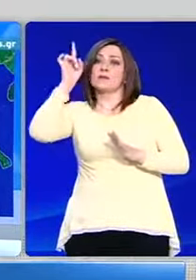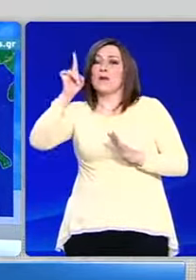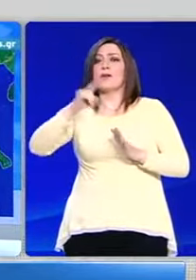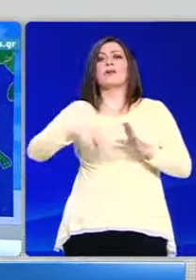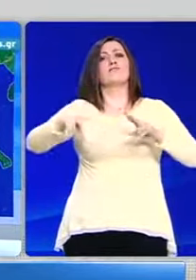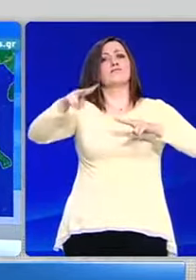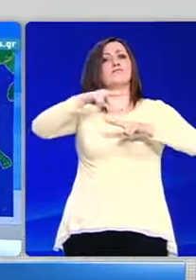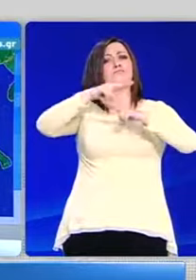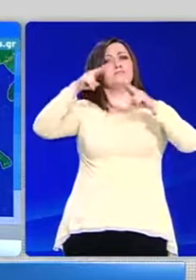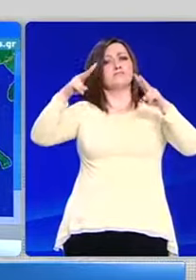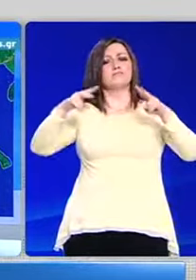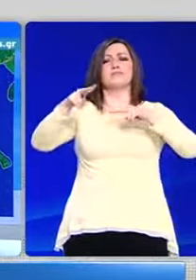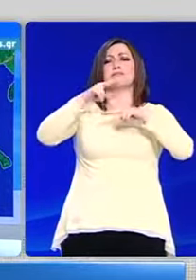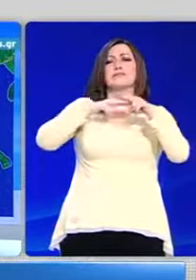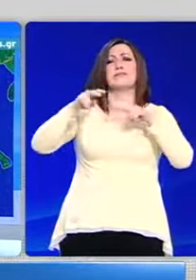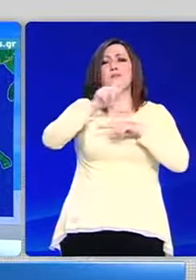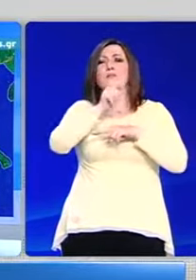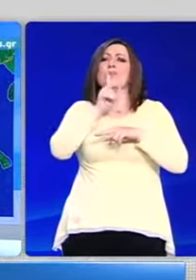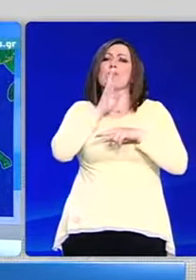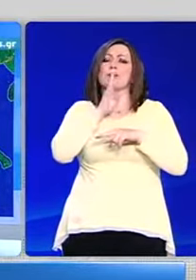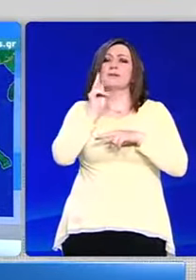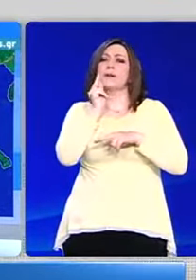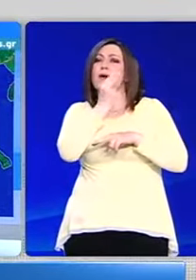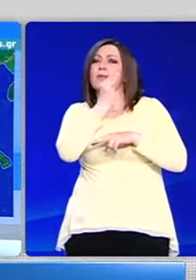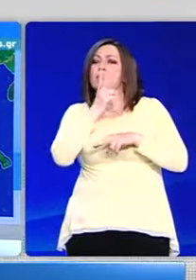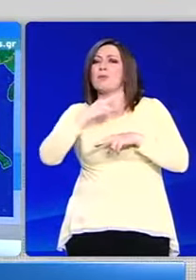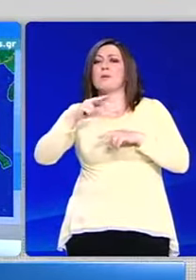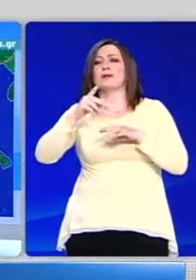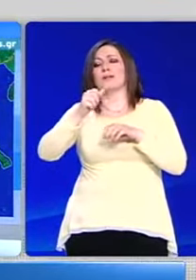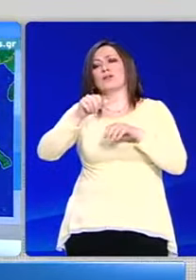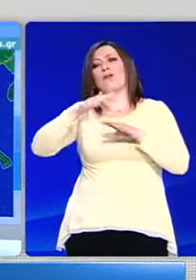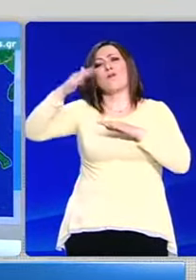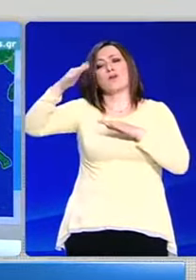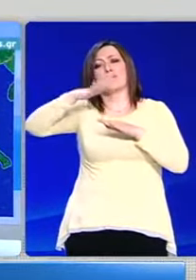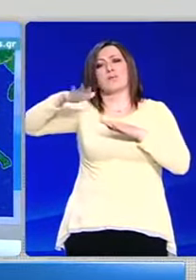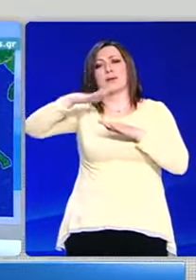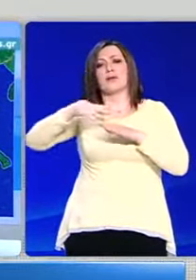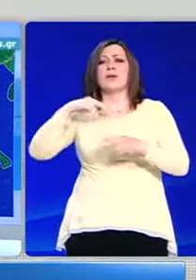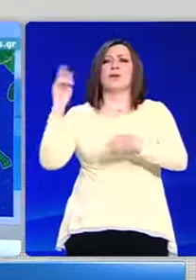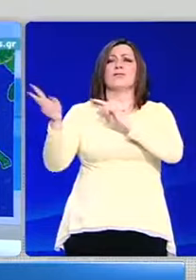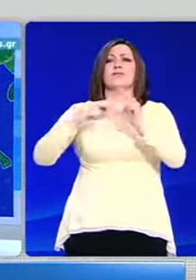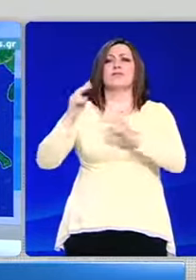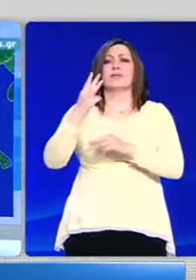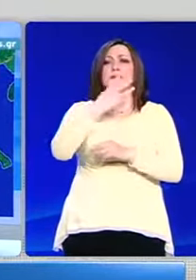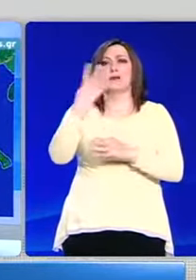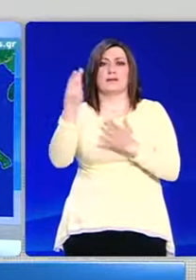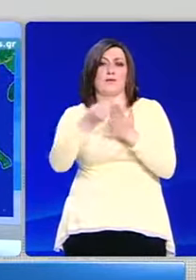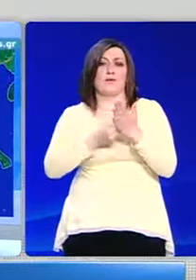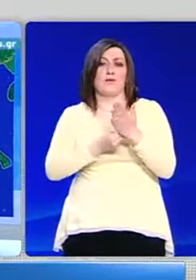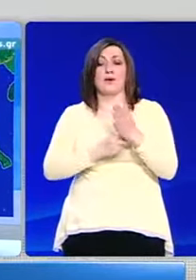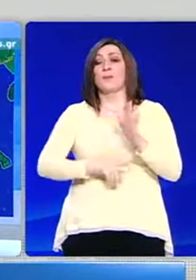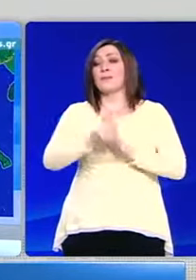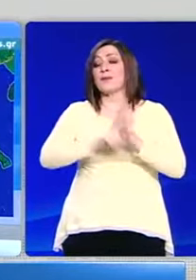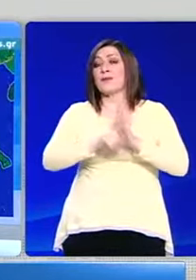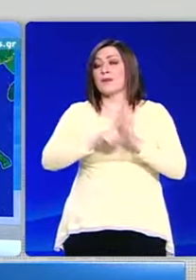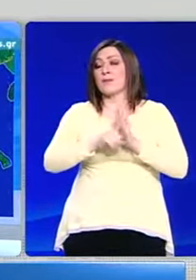έθριος καιρός, με λίγη μόνο συνεφιά το μεσημέρι και το απόγευμα, κυρίως στα γύρω ορεινά. Η άνεμη από διάφορες διευθύνσεις 3 με 4 μποφόρ και